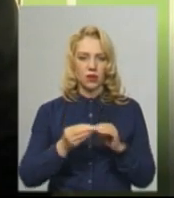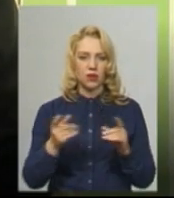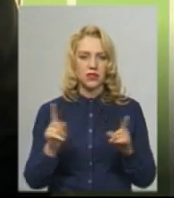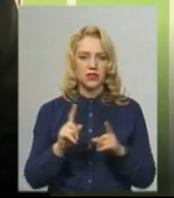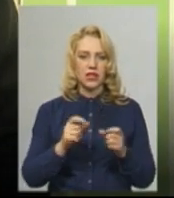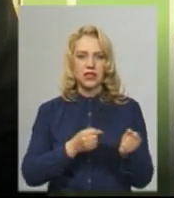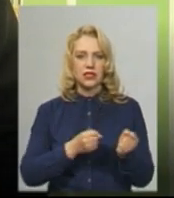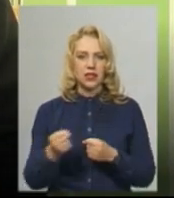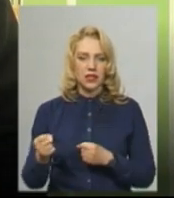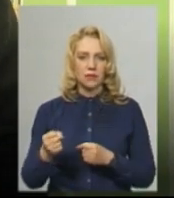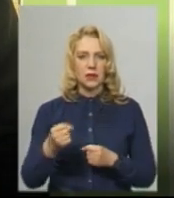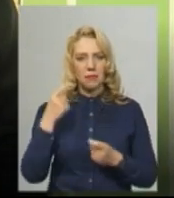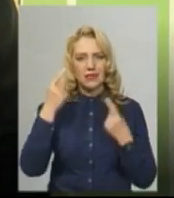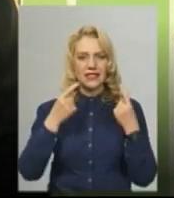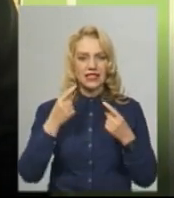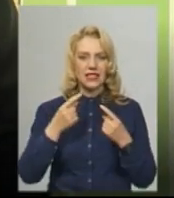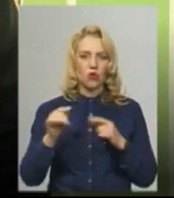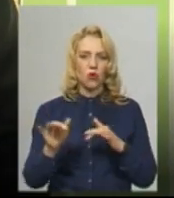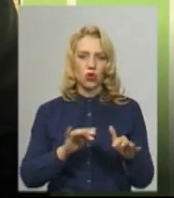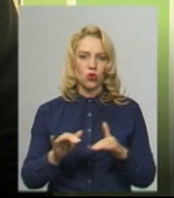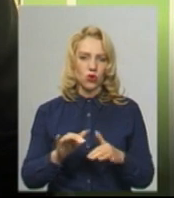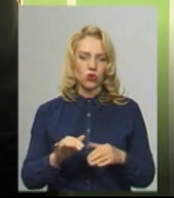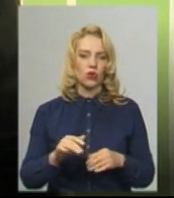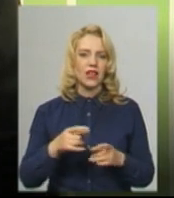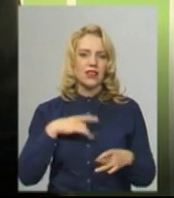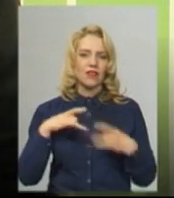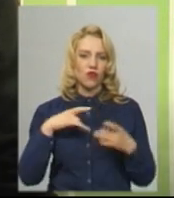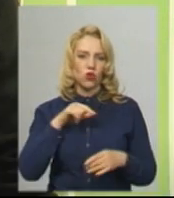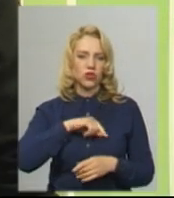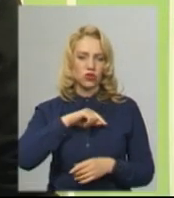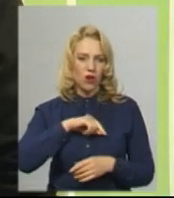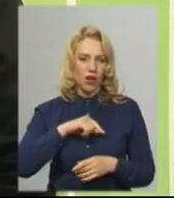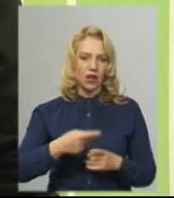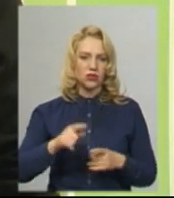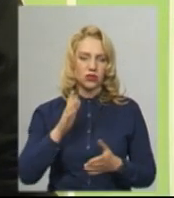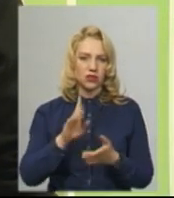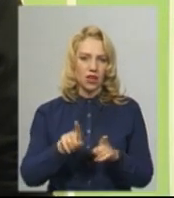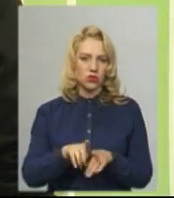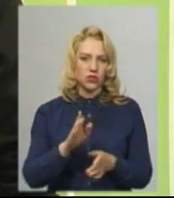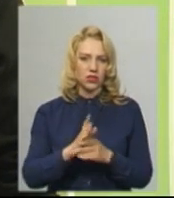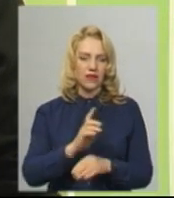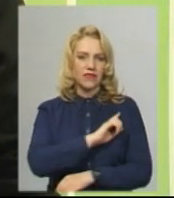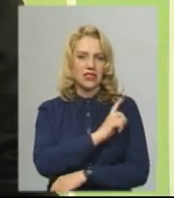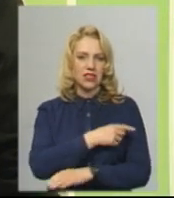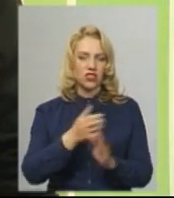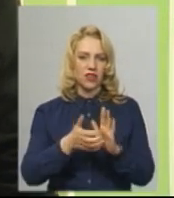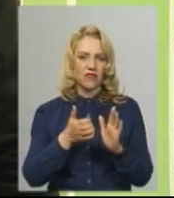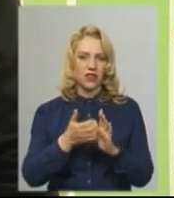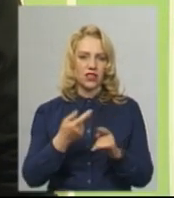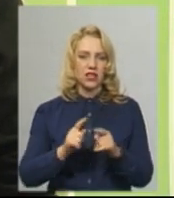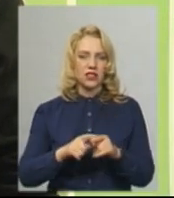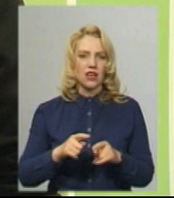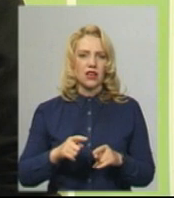затримка психомоторного розвитку, неврологічного характеру. Є також фізична вада – це вроджена